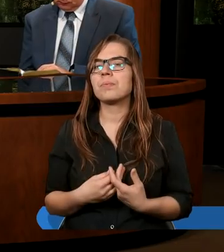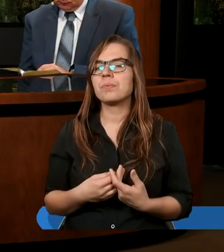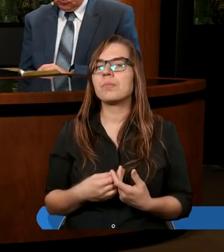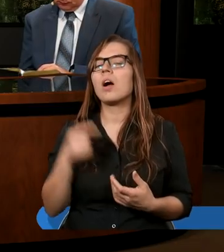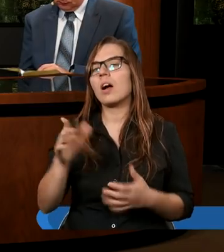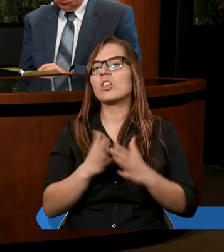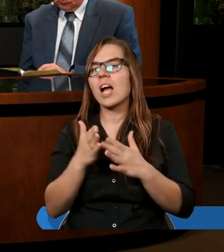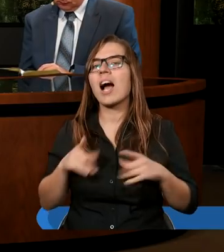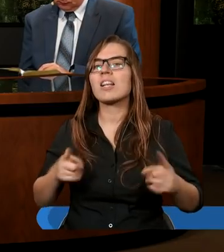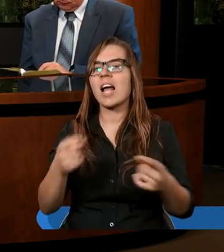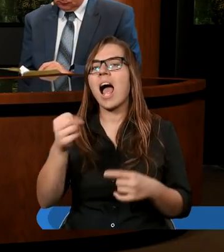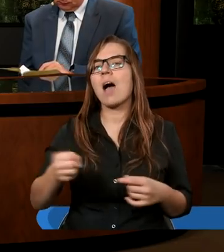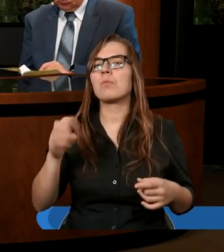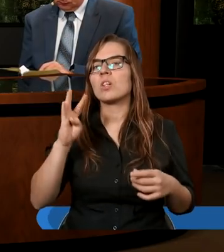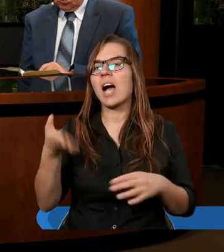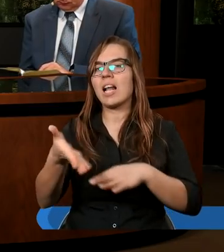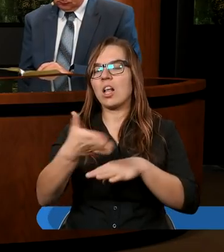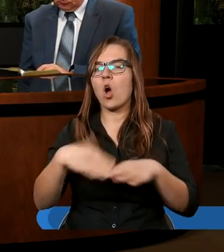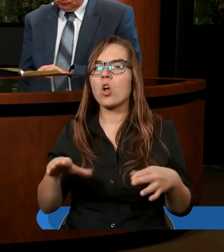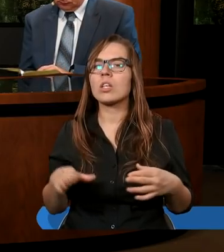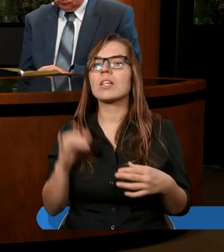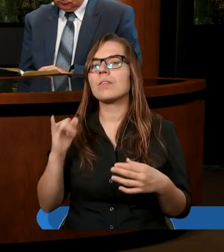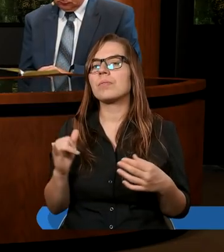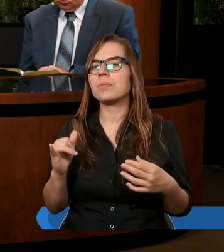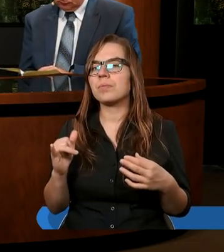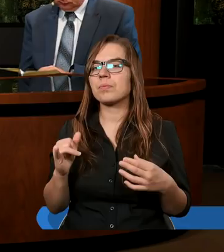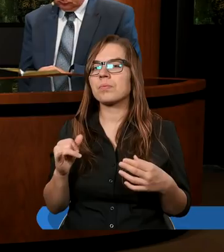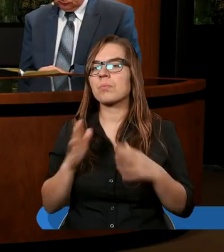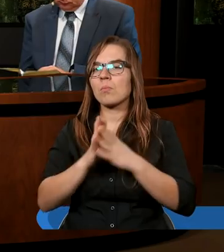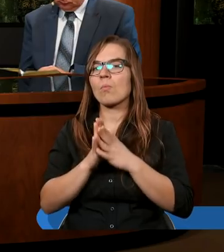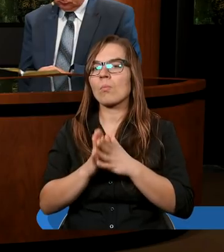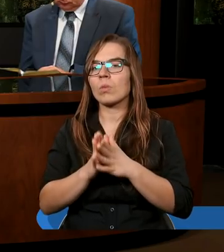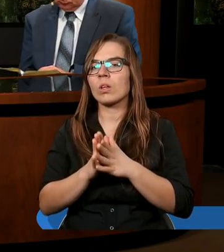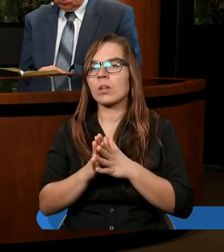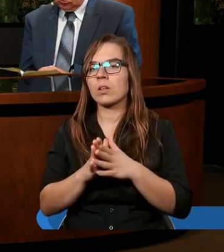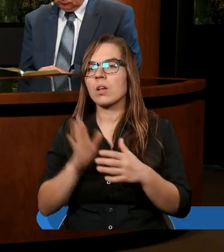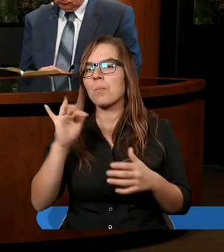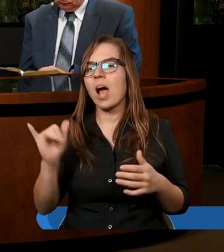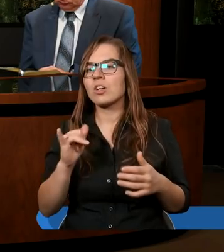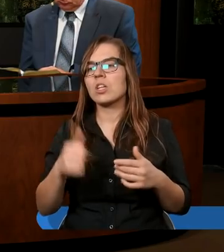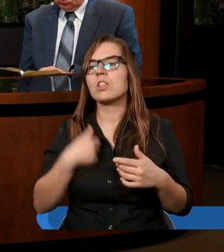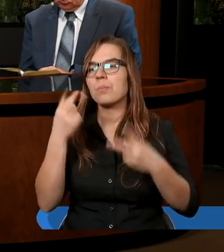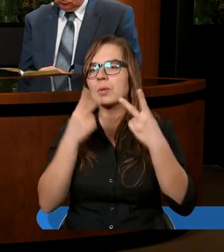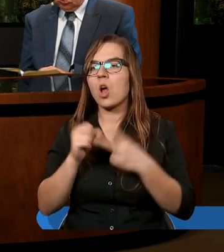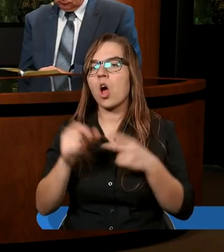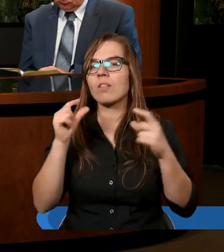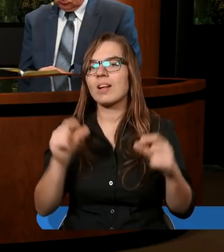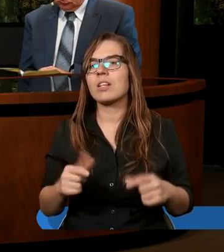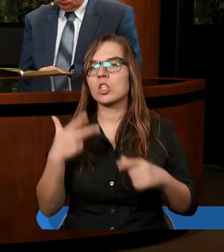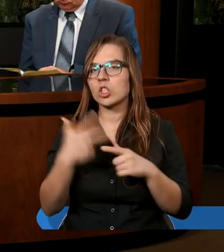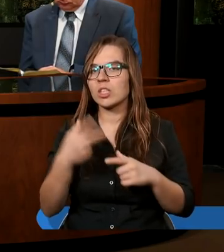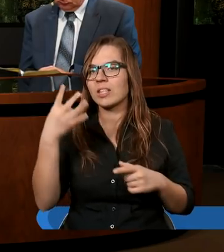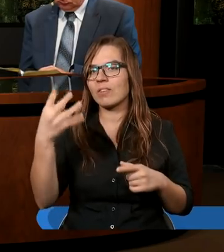Księga Dziejów Apostolskich, czwarty rozdział i poproszę Błażej, abyś przeczytał od wersetu